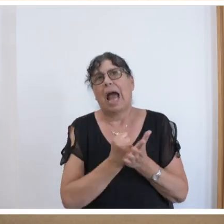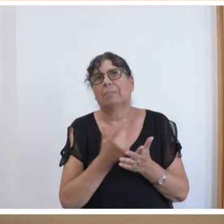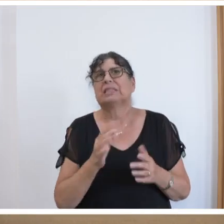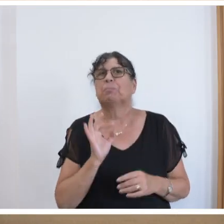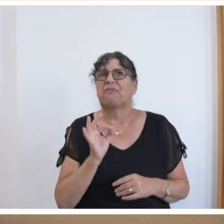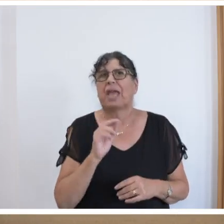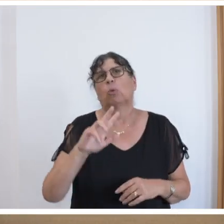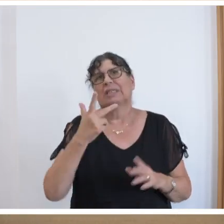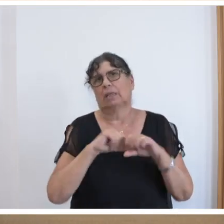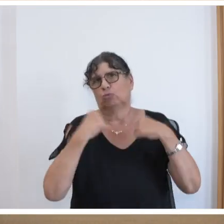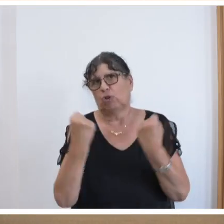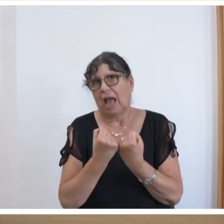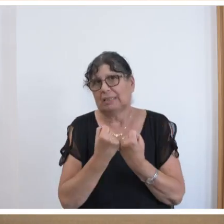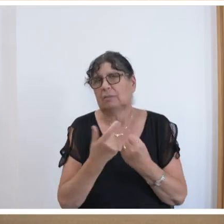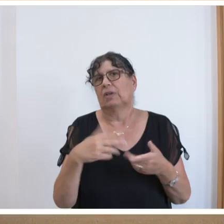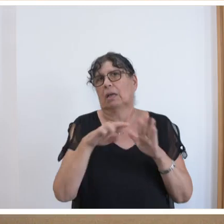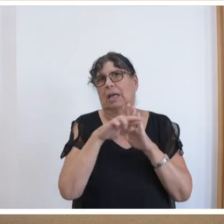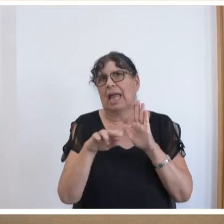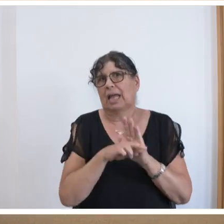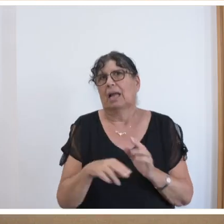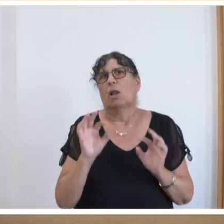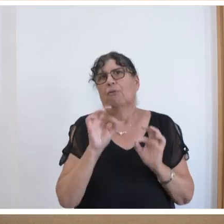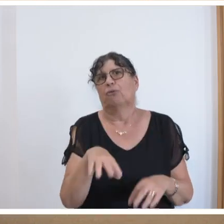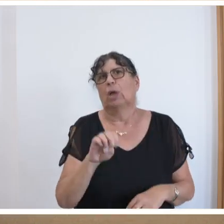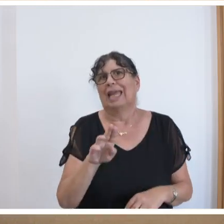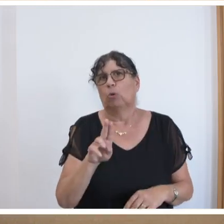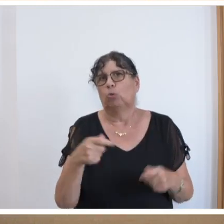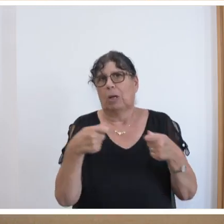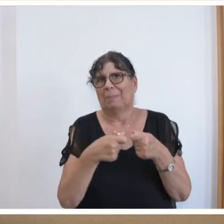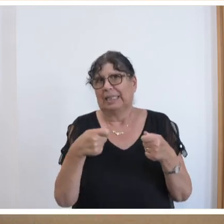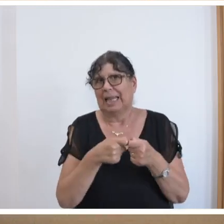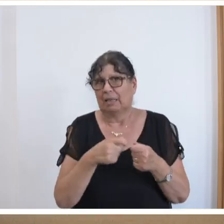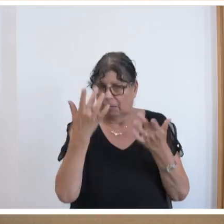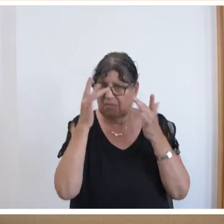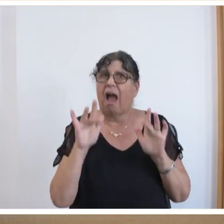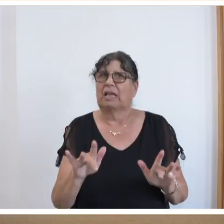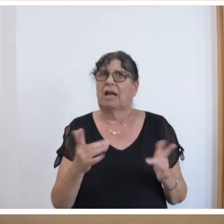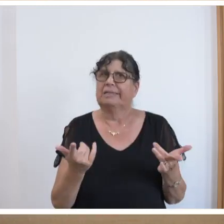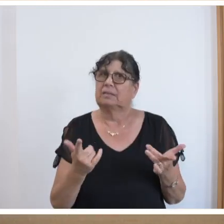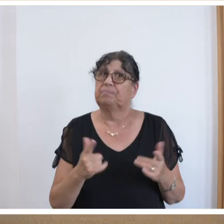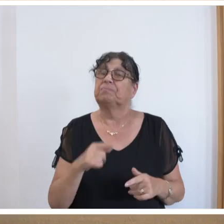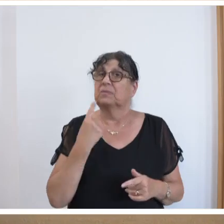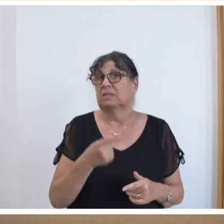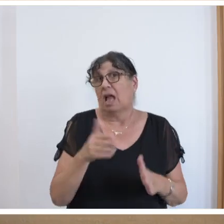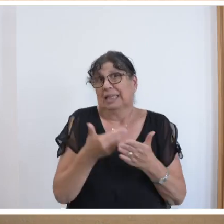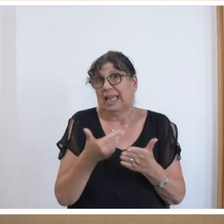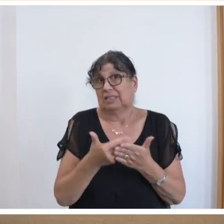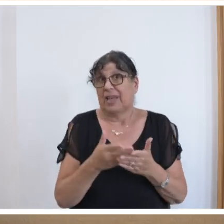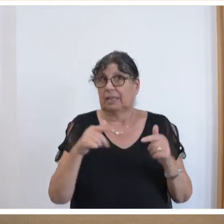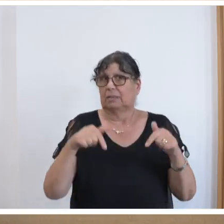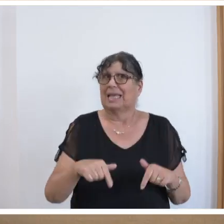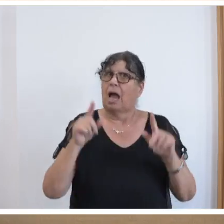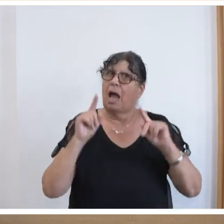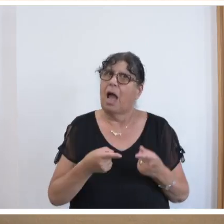aus Drittstaaten entsprechend der Regelungen für EU-Mitglieder an. Und das sage ich vor dem Hintergrund, dass wir hier gerade